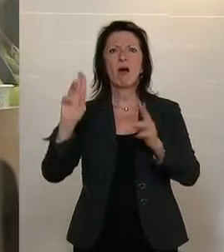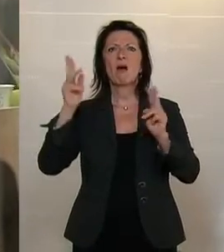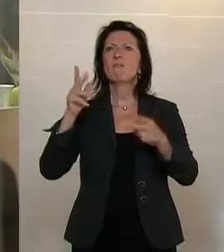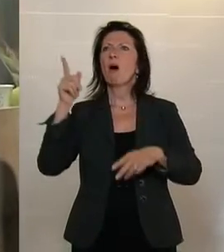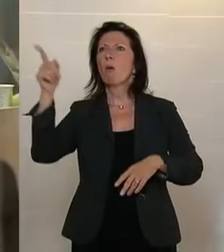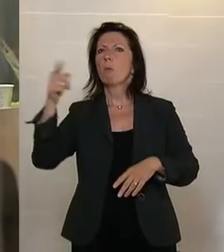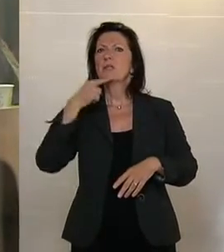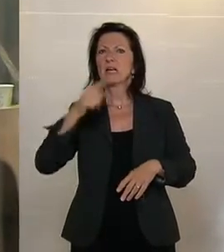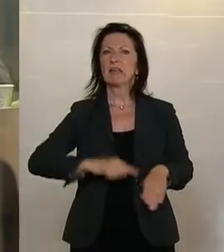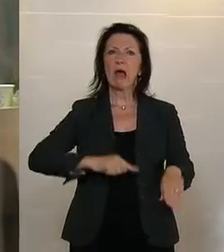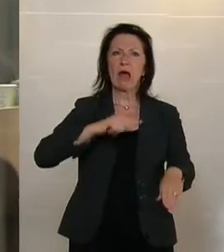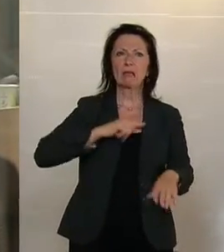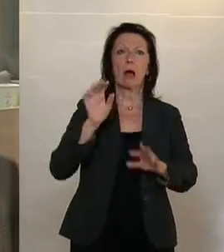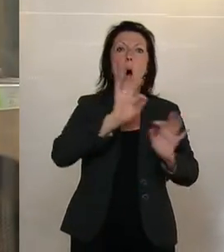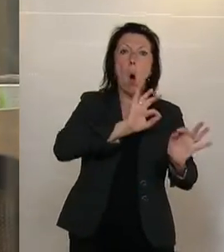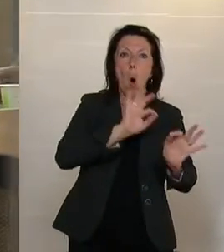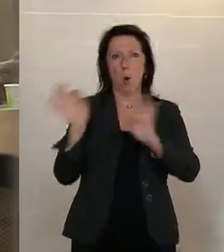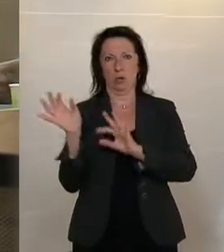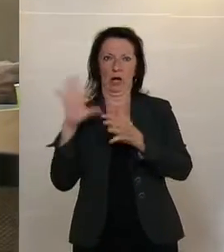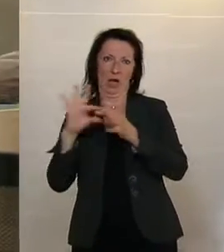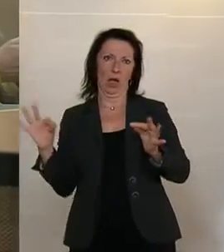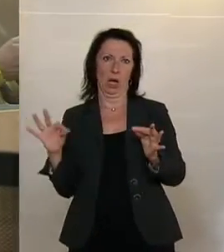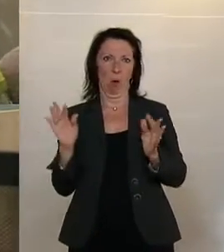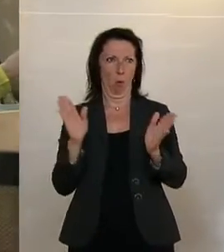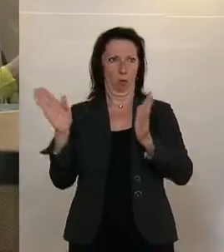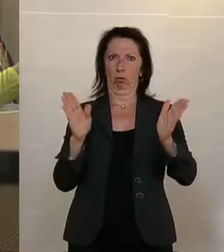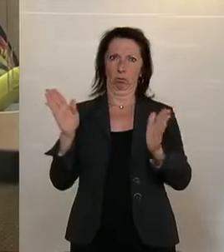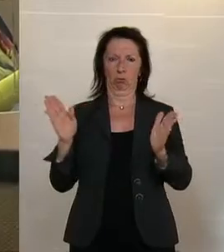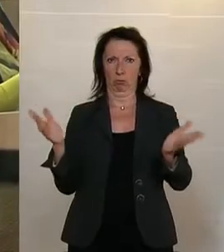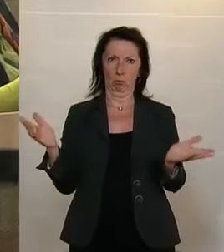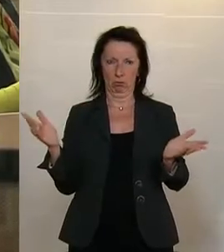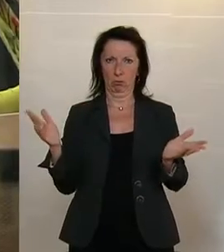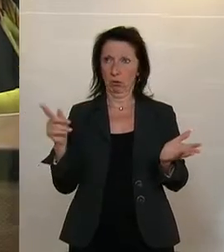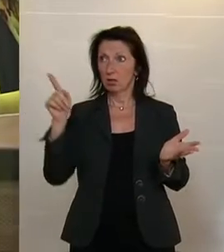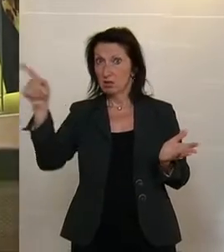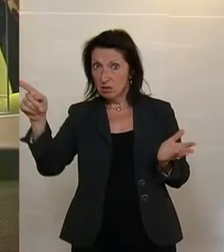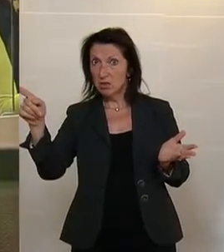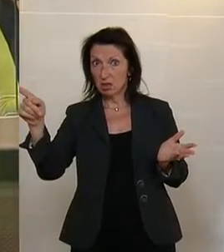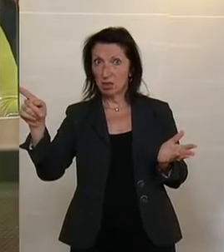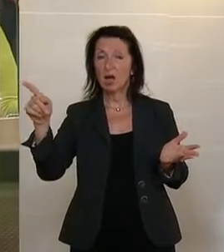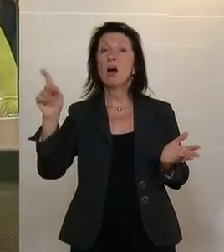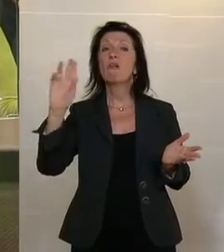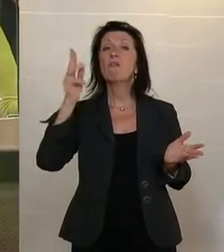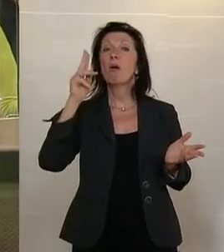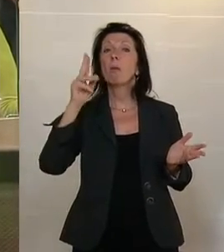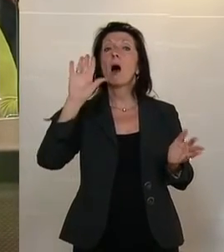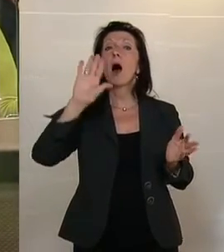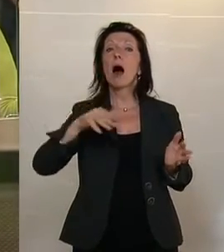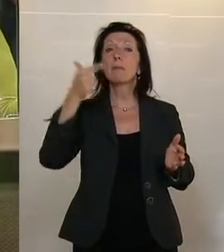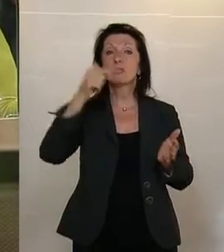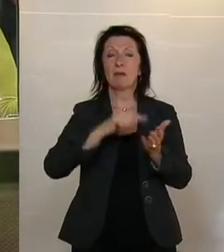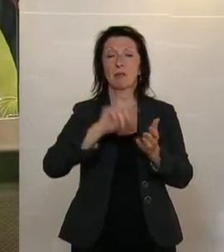Konkurrenz zu Religionsunterricht sehen. Und das sehen sie, weil sie ab 2021